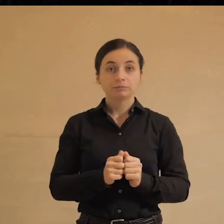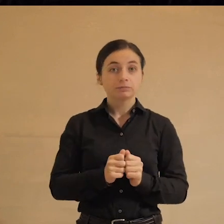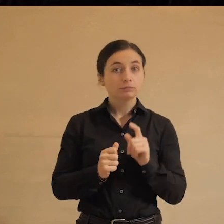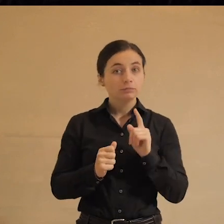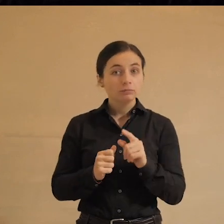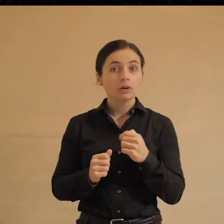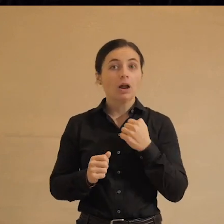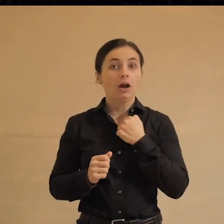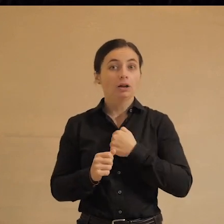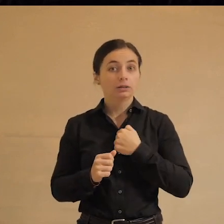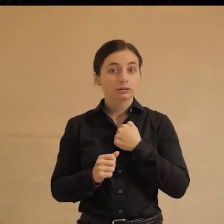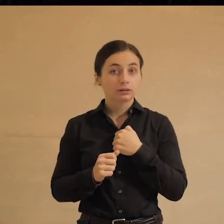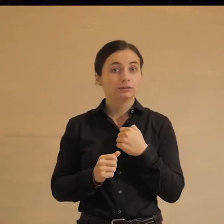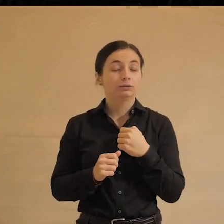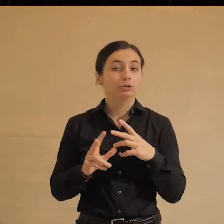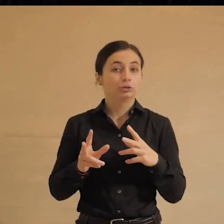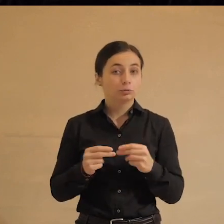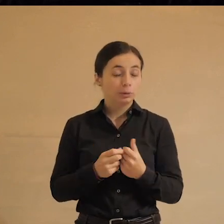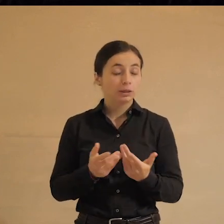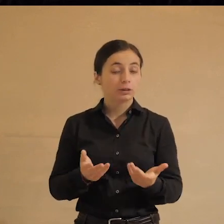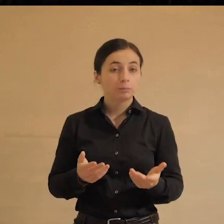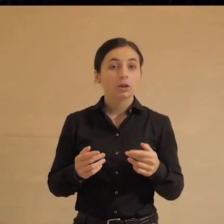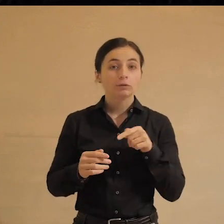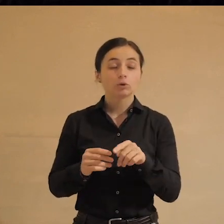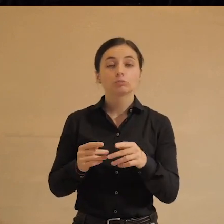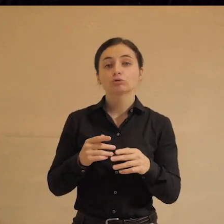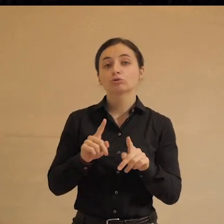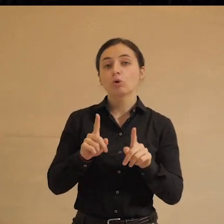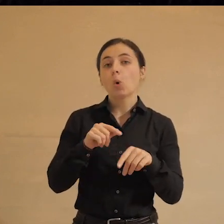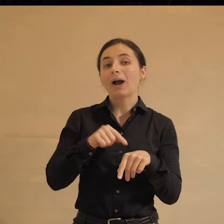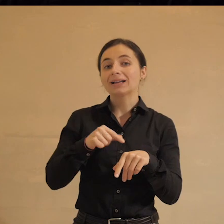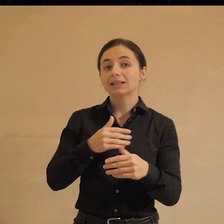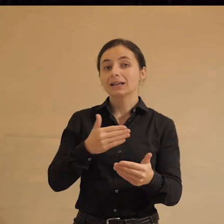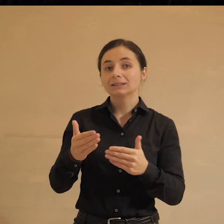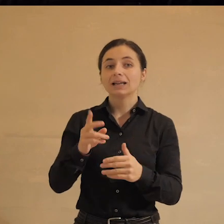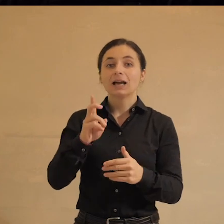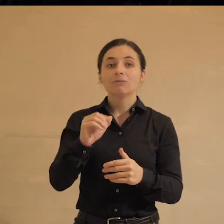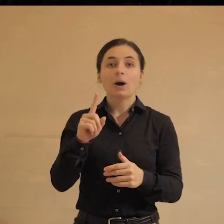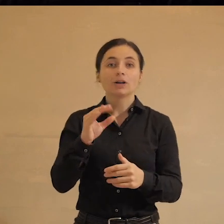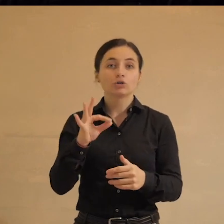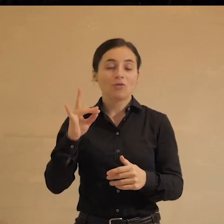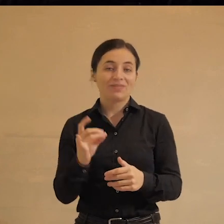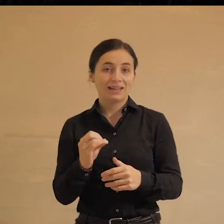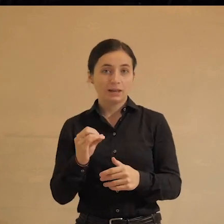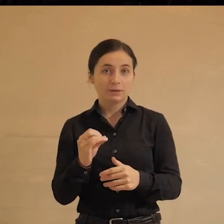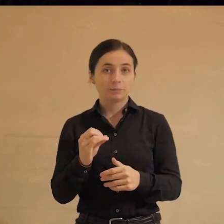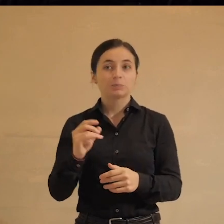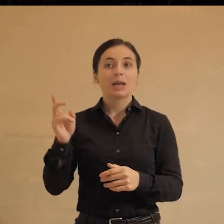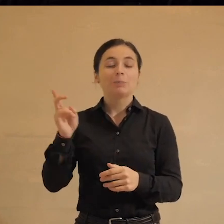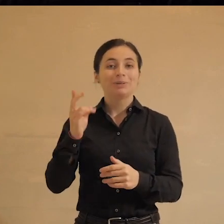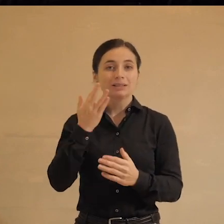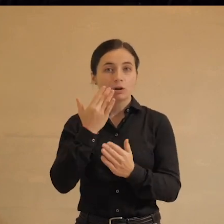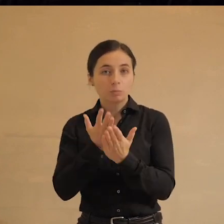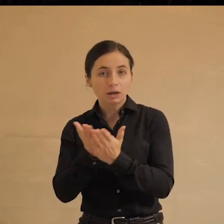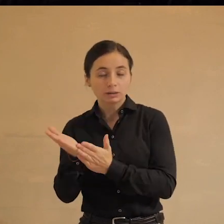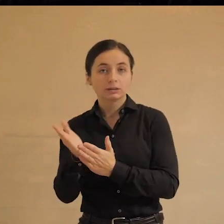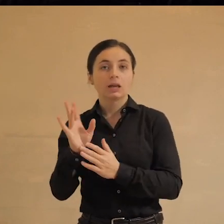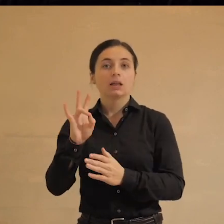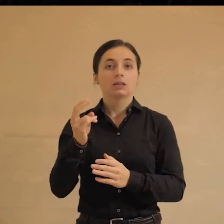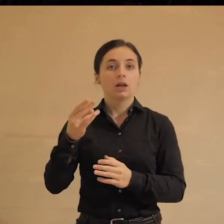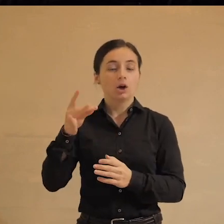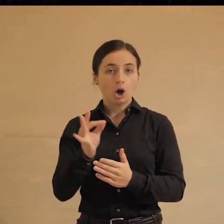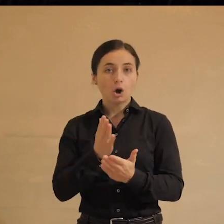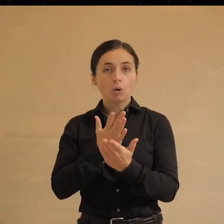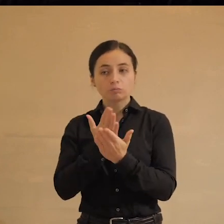успехи, смотря с какой стороны вы смотрите. А вот в том, что касается базовых вещей, то, называется биополитикой и некрополитикой, управлением